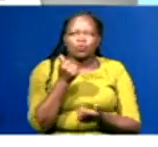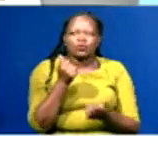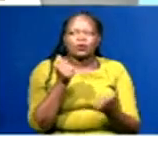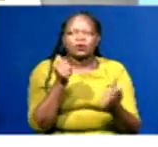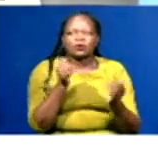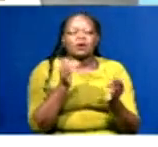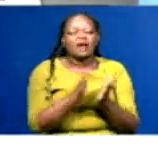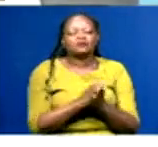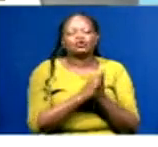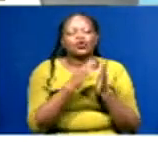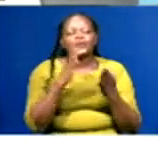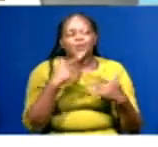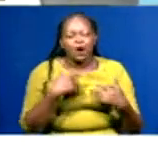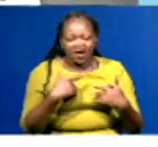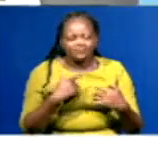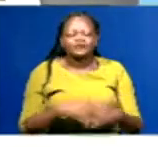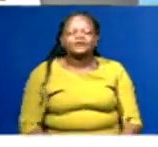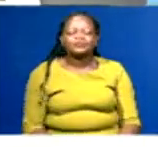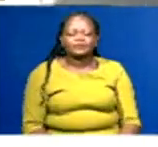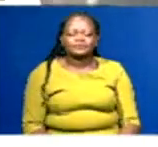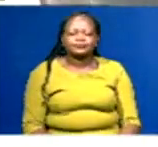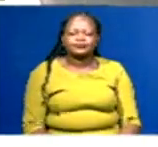wa shira na tarifa kamili kusira na ya.